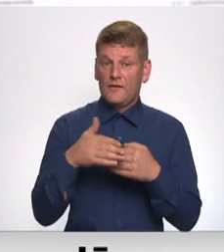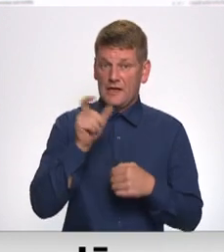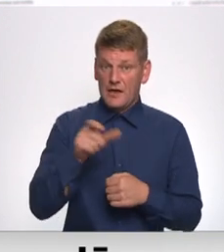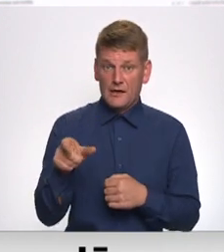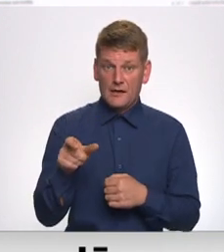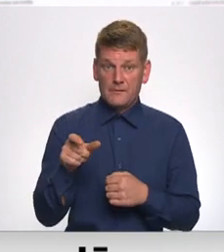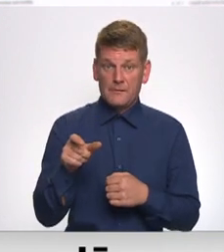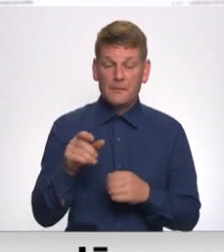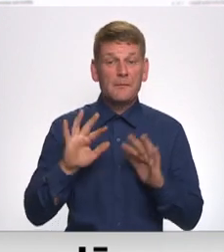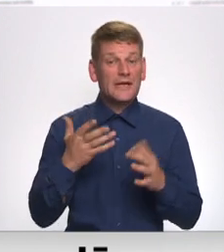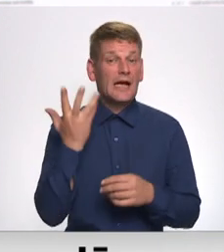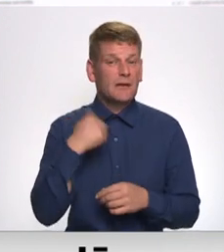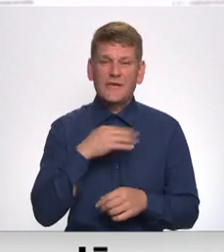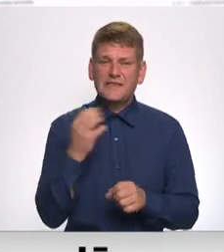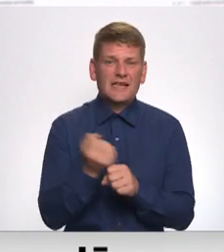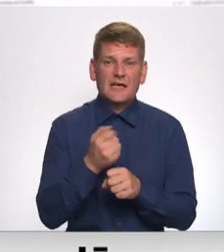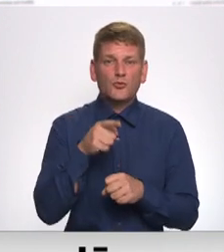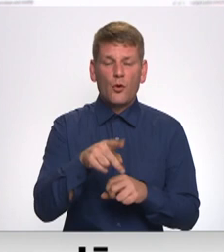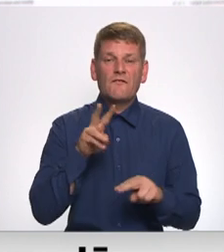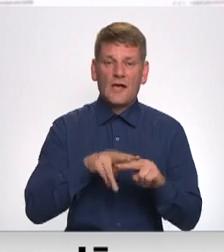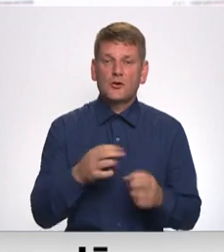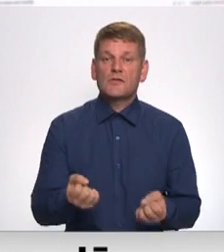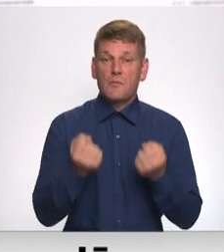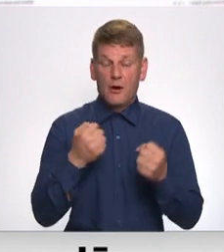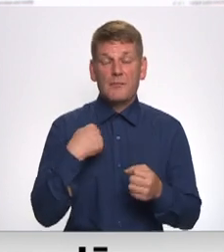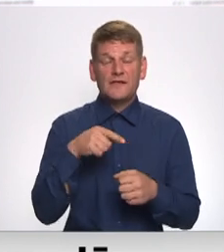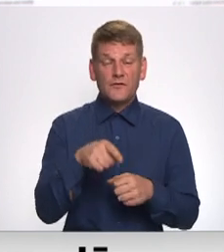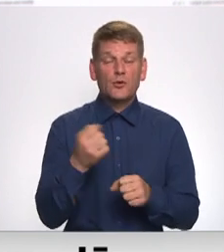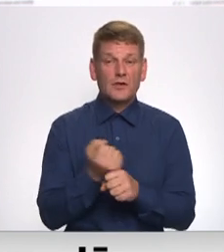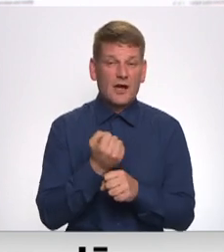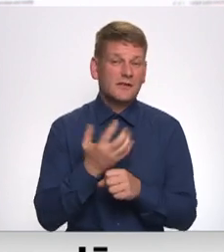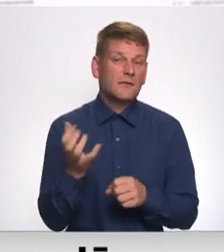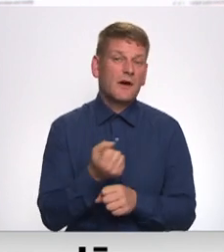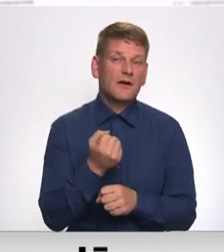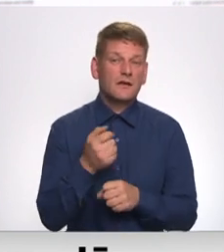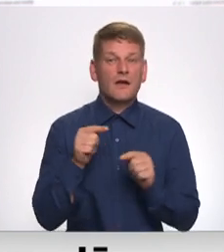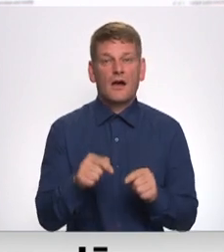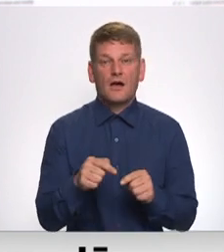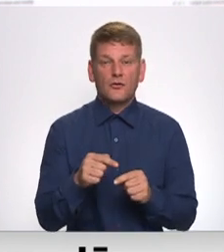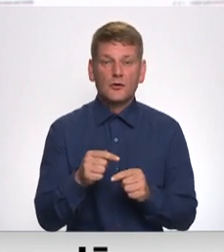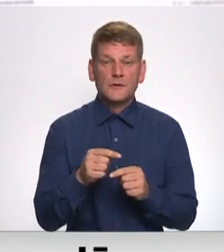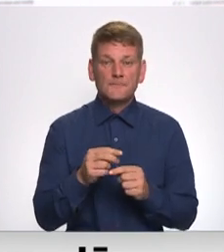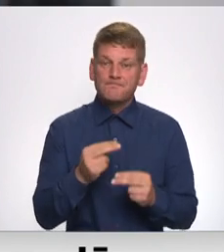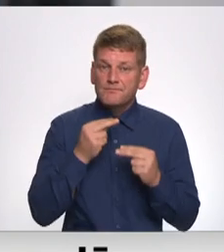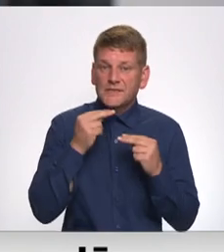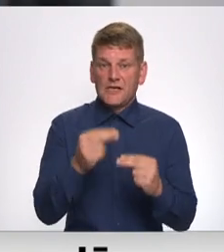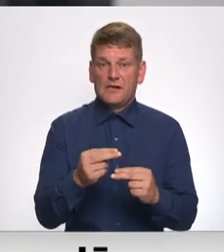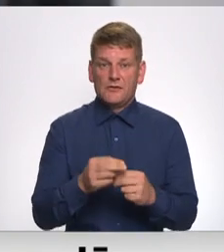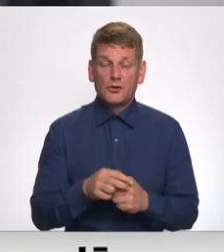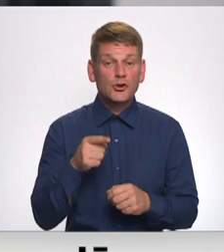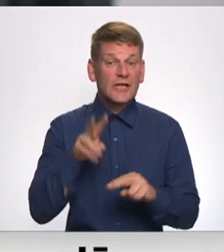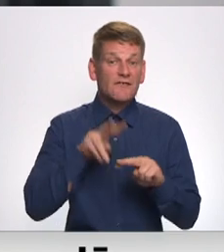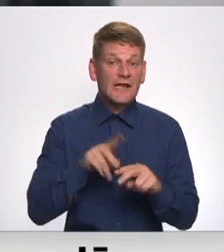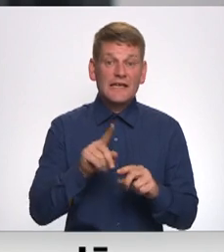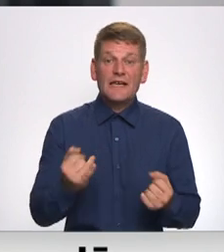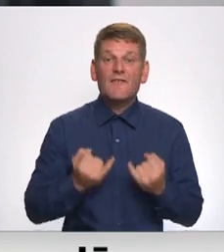kad mēs netaisām šo vietu smagu, mēs viņu taisām ar pietāti un cieņu. Šī vieta